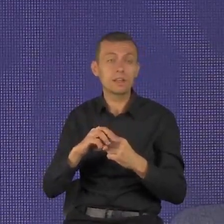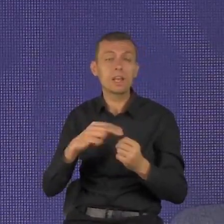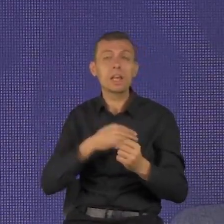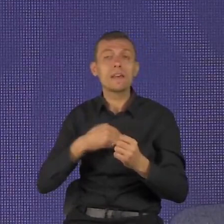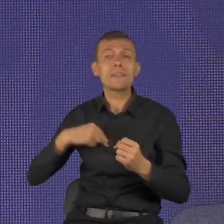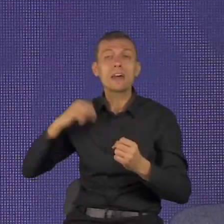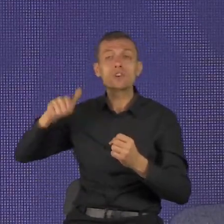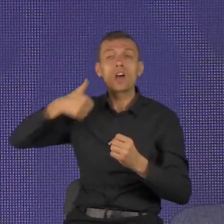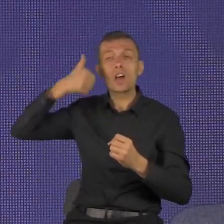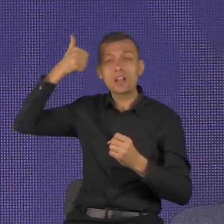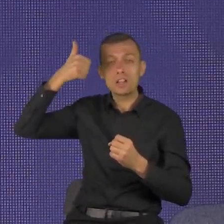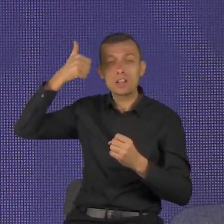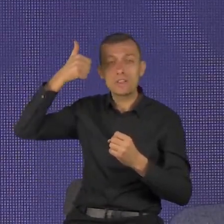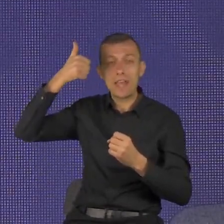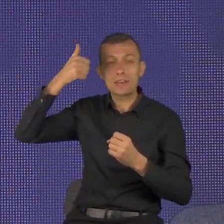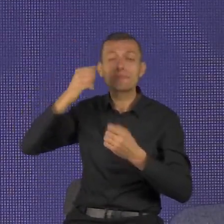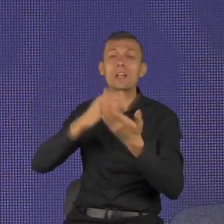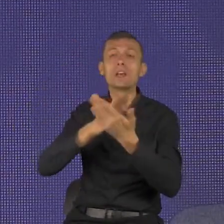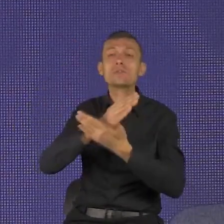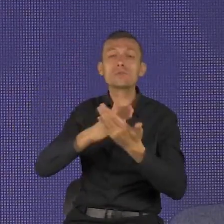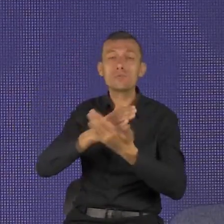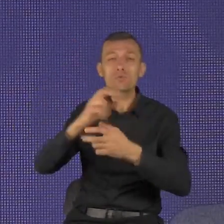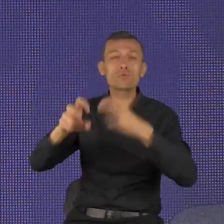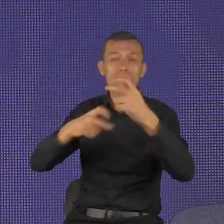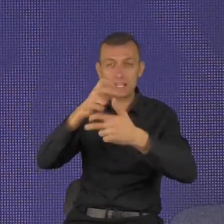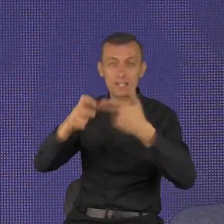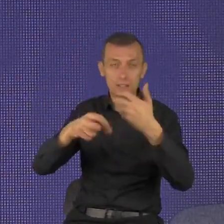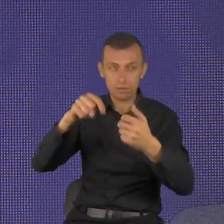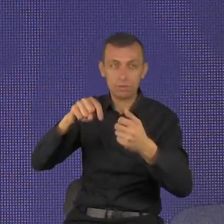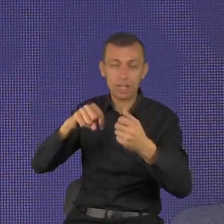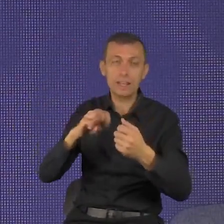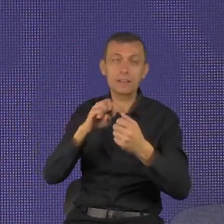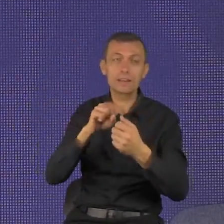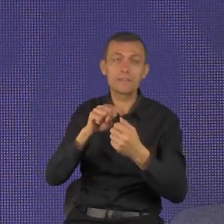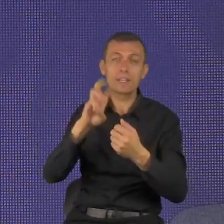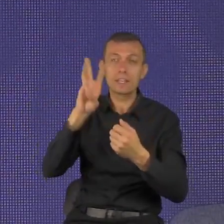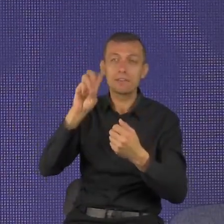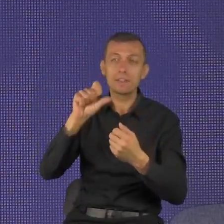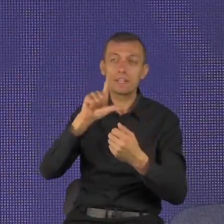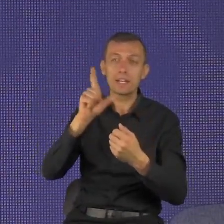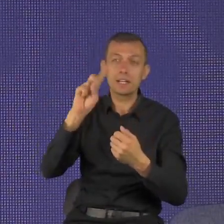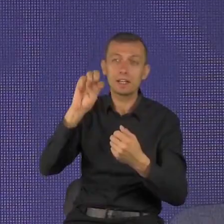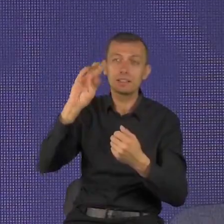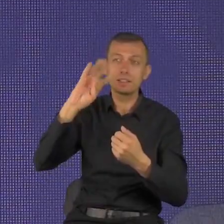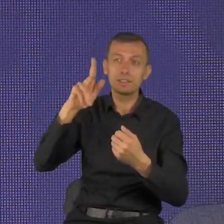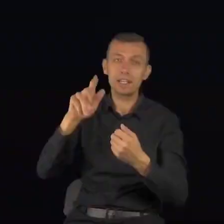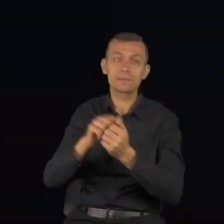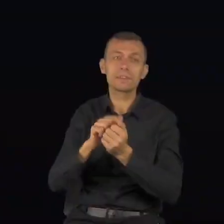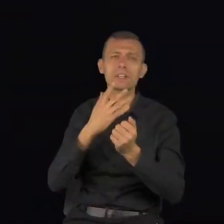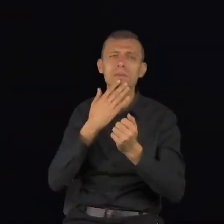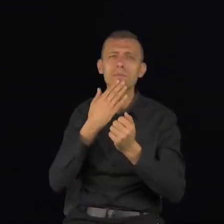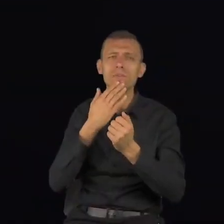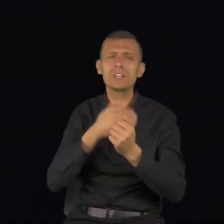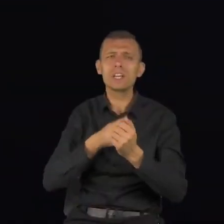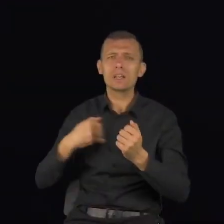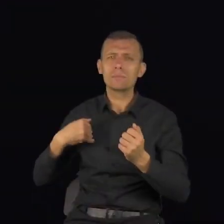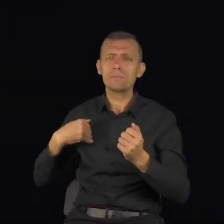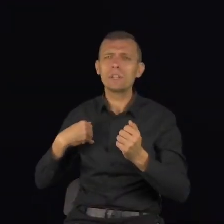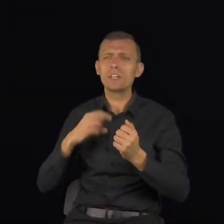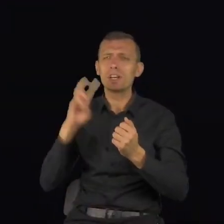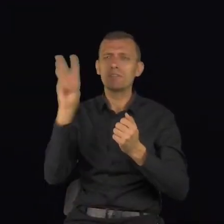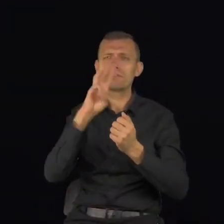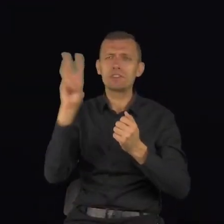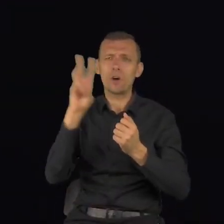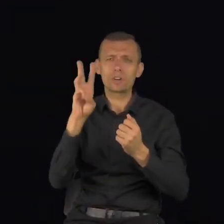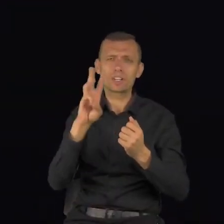To znaczy, że dla niego między wtorkiem a wtorkiem nie ma żadnych sześciu dni. Tak jak dla wielu z nas. Miesień kleją